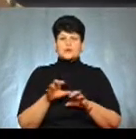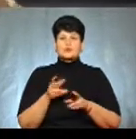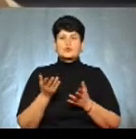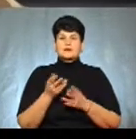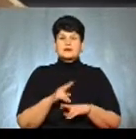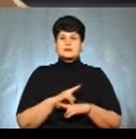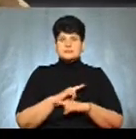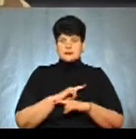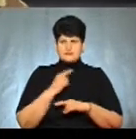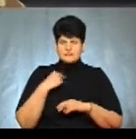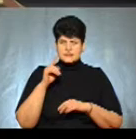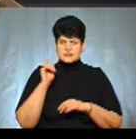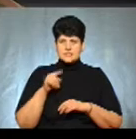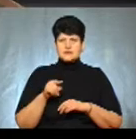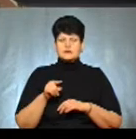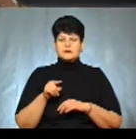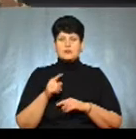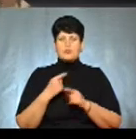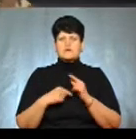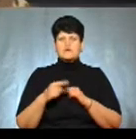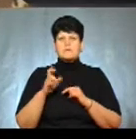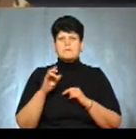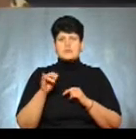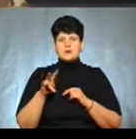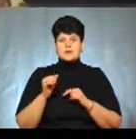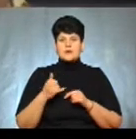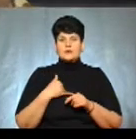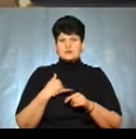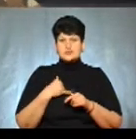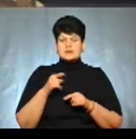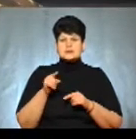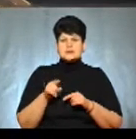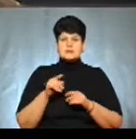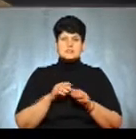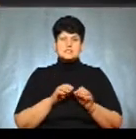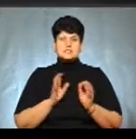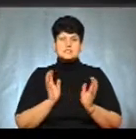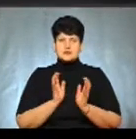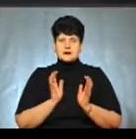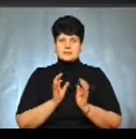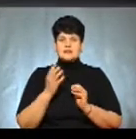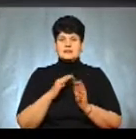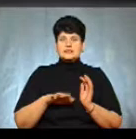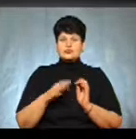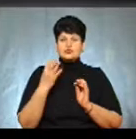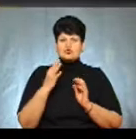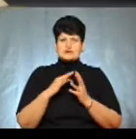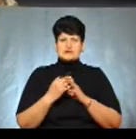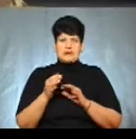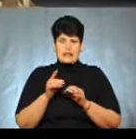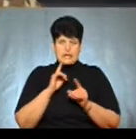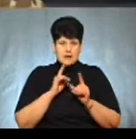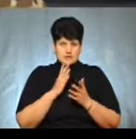загинула, ви знаєте, нас, вертаючись до Білої, у нас там орнітологічний заказник. Він на території чотирьох сільських рад розташований.